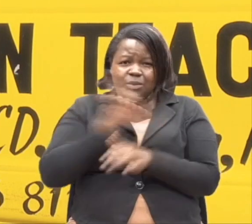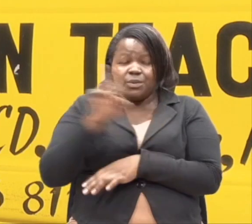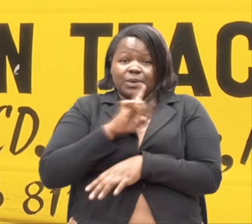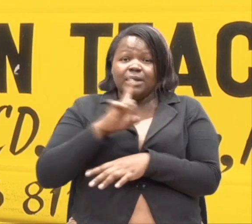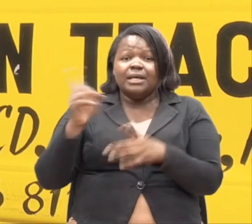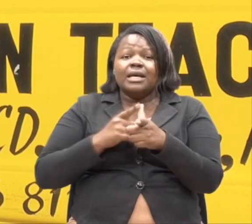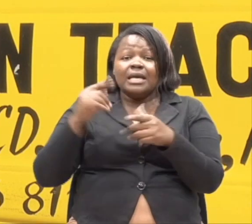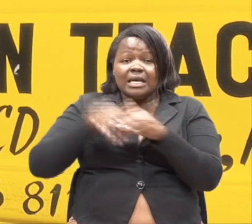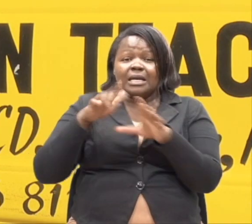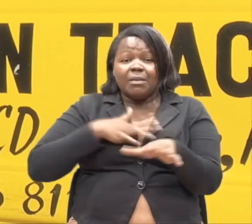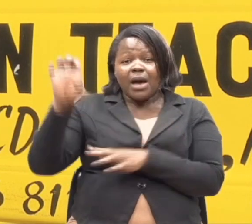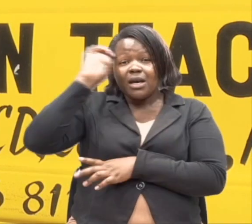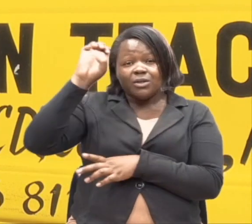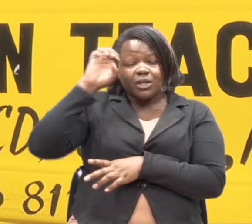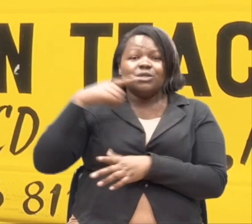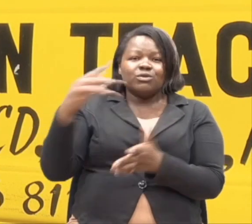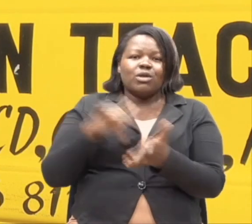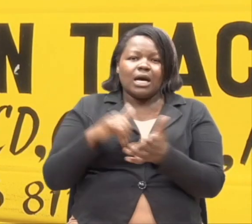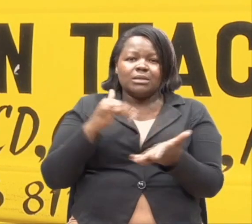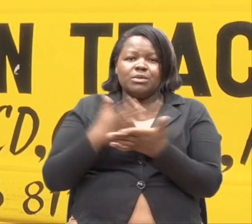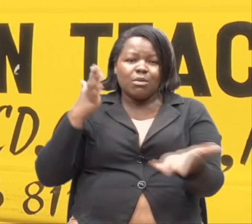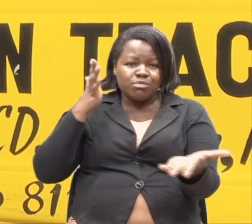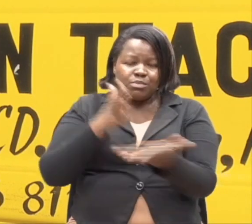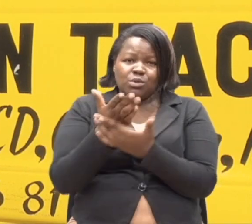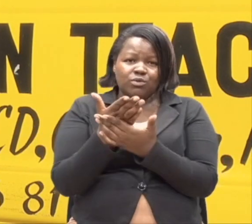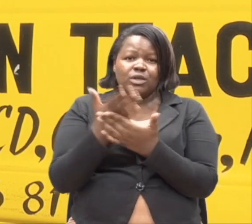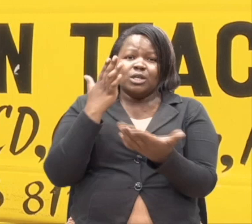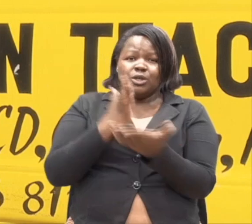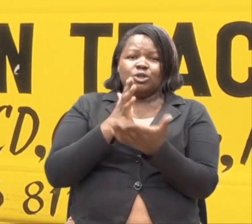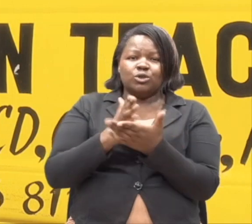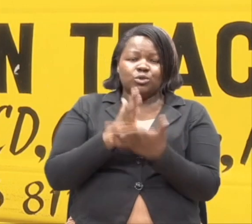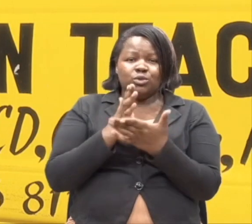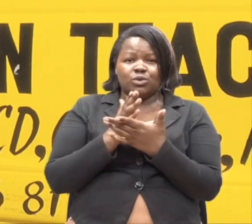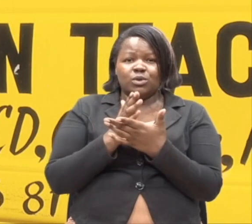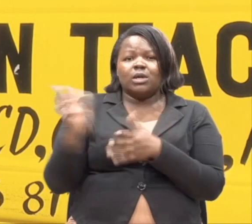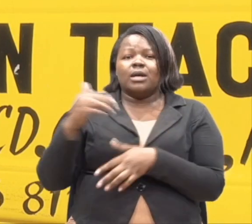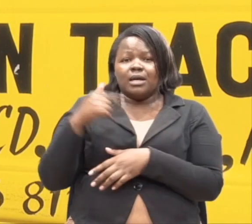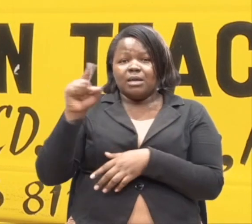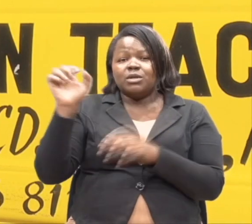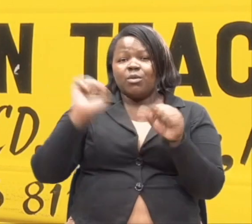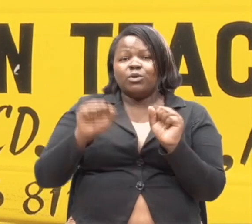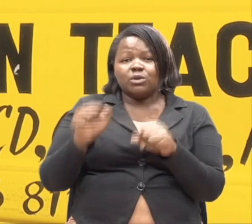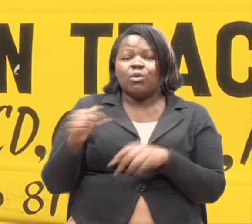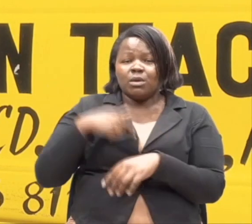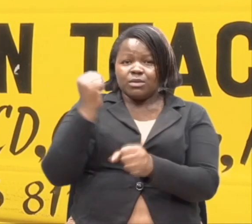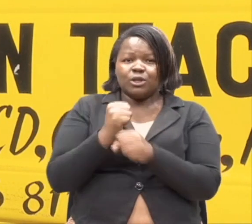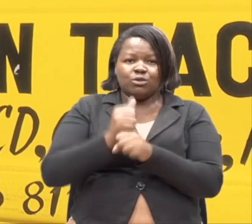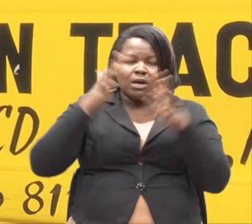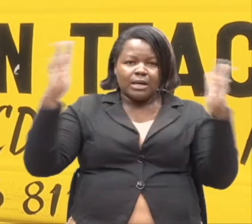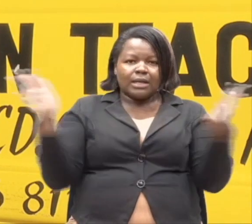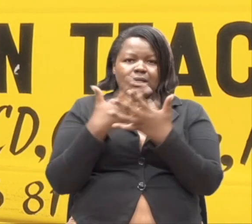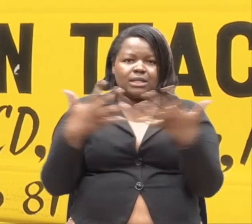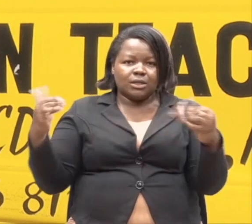Ili nipuruvu wale wengine wanao fikiria watu ambao wana ule mabo wafikiri. Nipuruvu ya kwamba wanafikiria na waeza sapfanya mambo